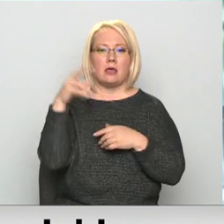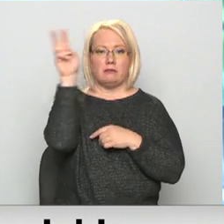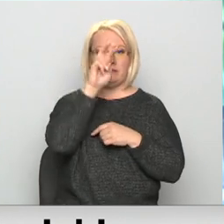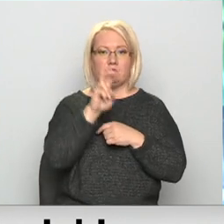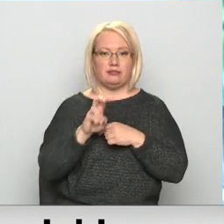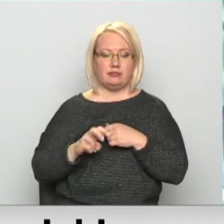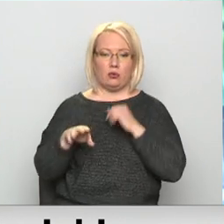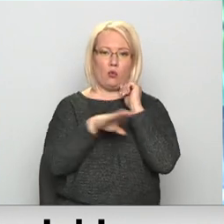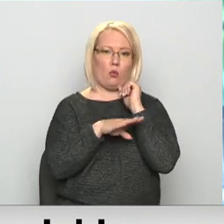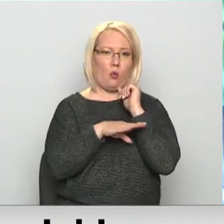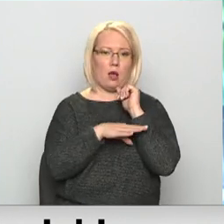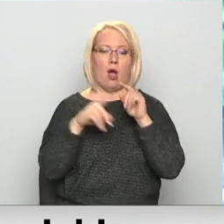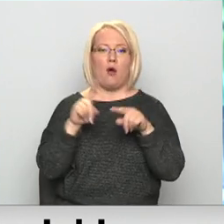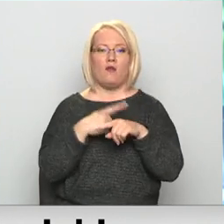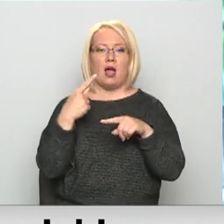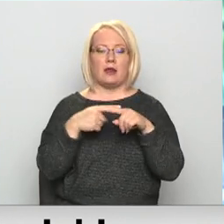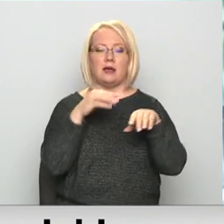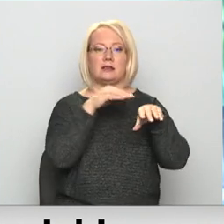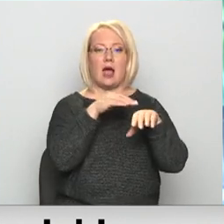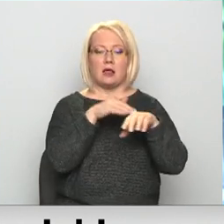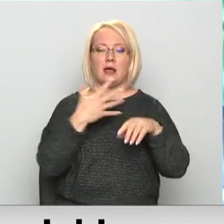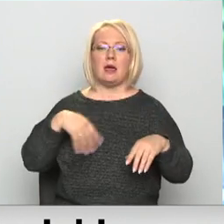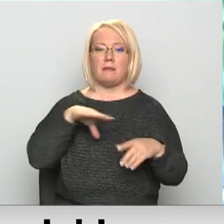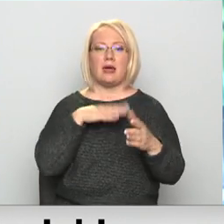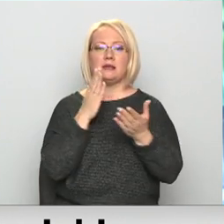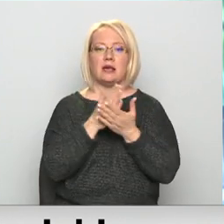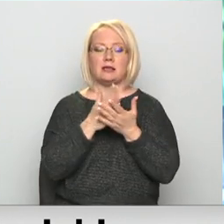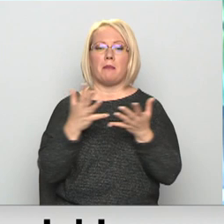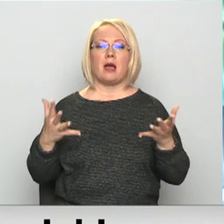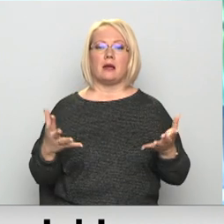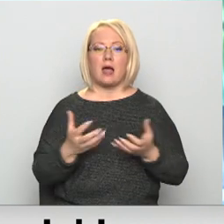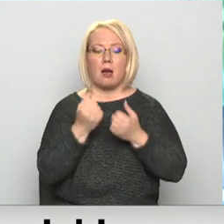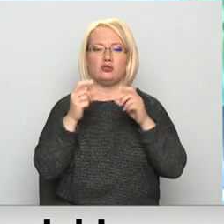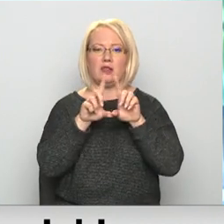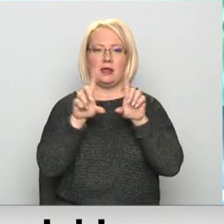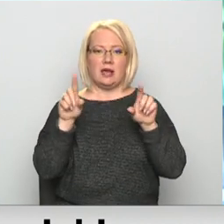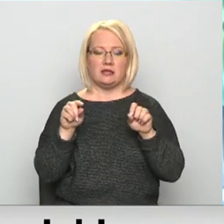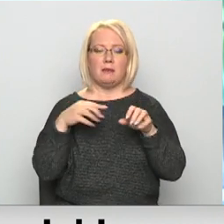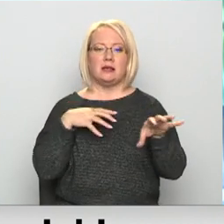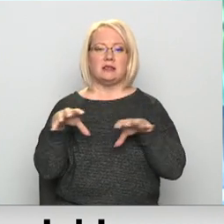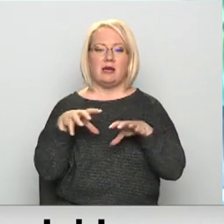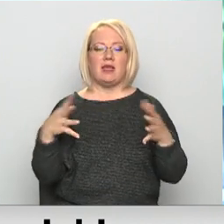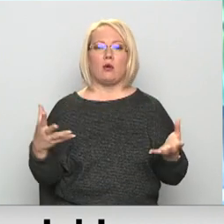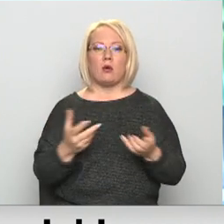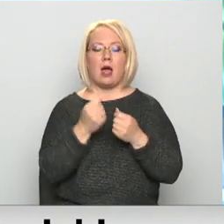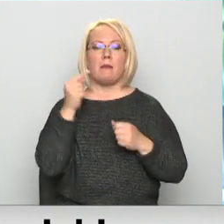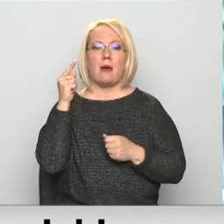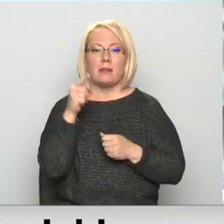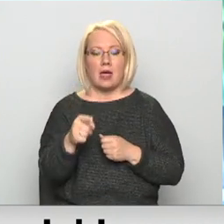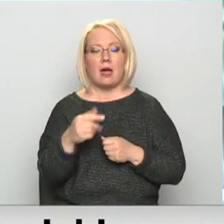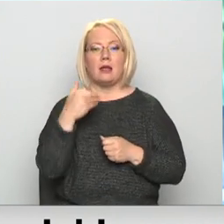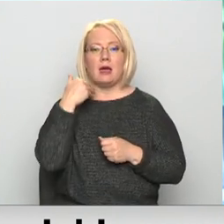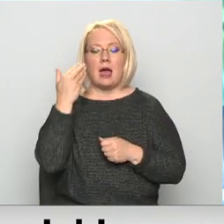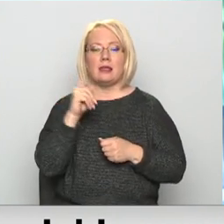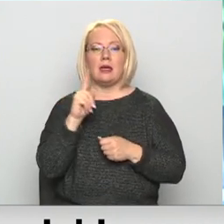lejā no koka. Un vēlreiz jāatgādina, ka mēs tomēr esam glābšanas dienas. Mēs dzīvnieciņus glābjām tad, kad viņi ir nonākuši